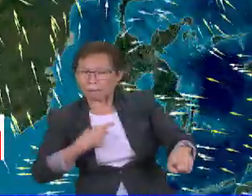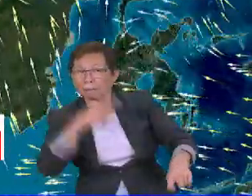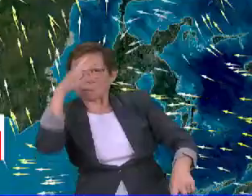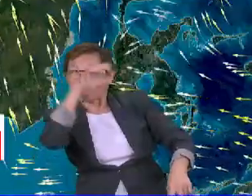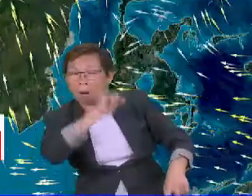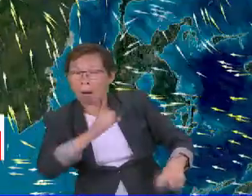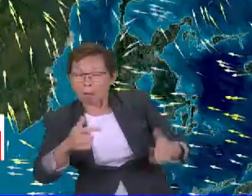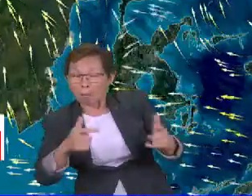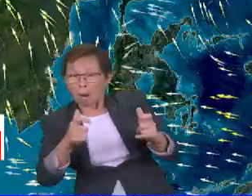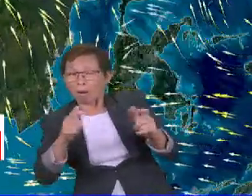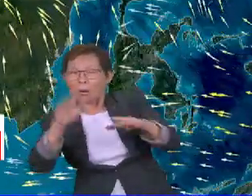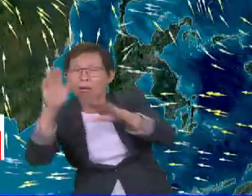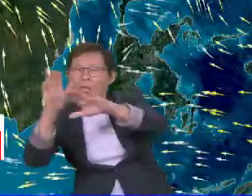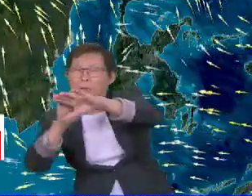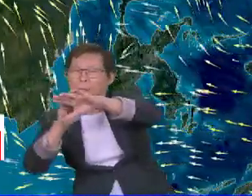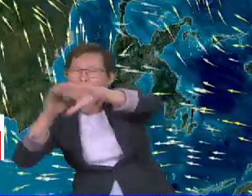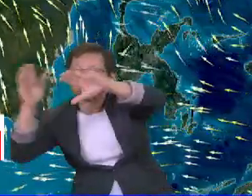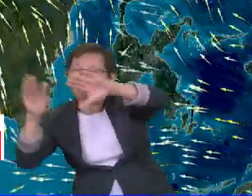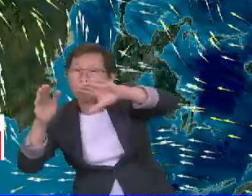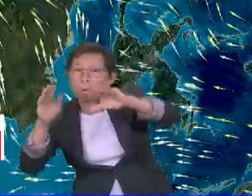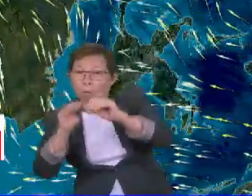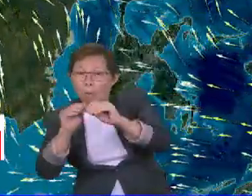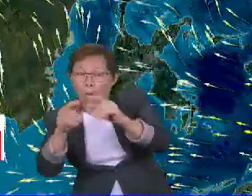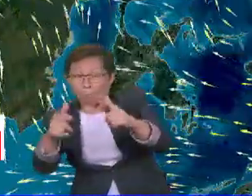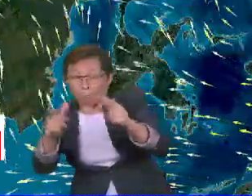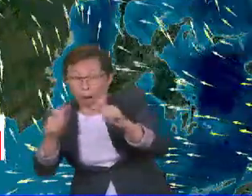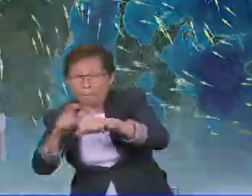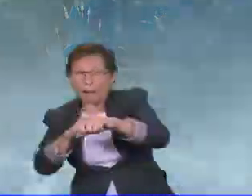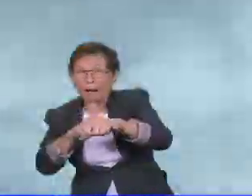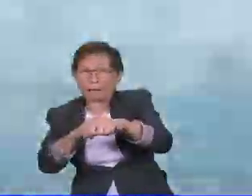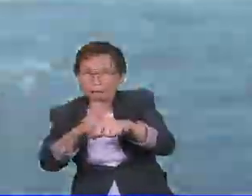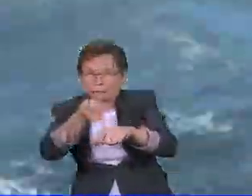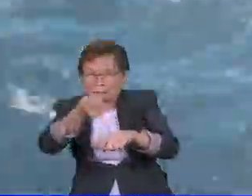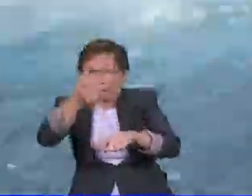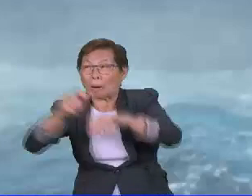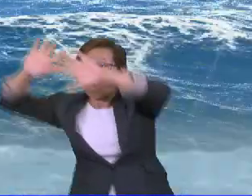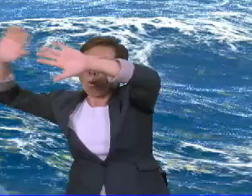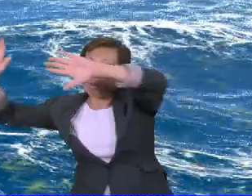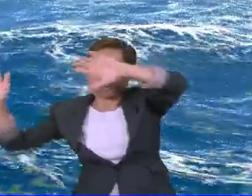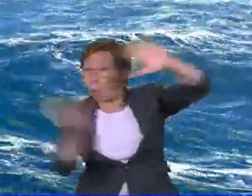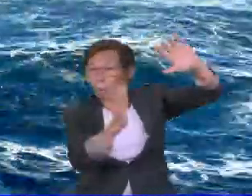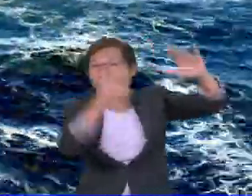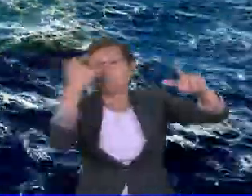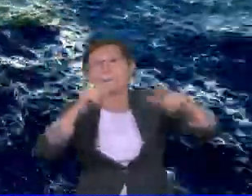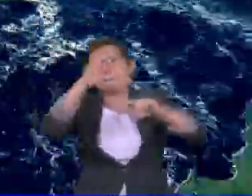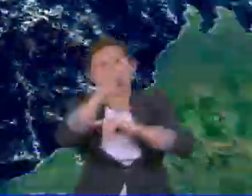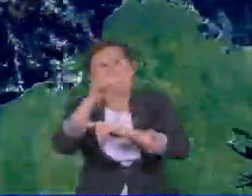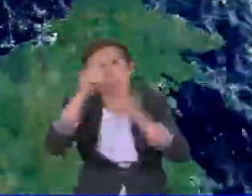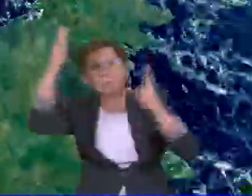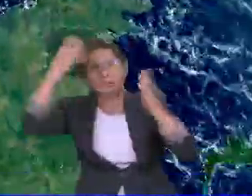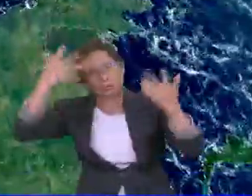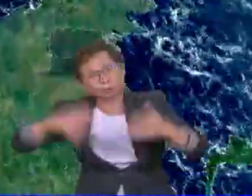menjangkakan kelajuan angin ini akan bertambah kencang dalam tempoh masa yang terdekat. Oleh yang demikian, Med Malaysia